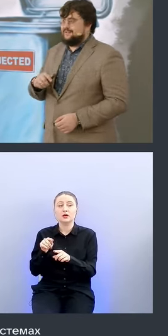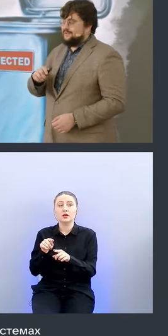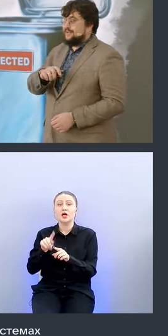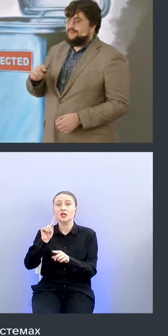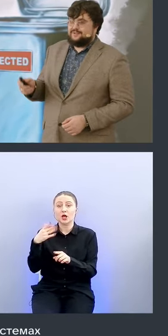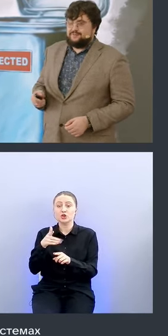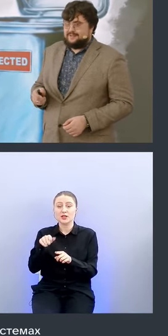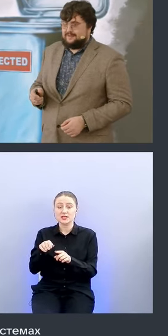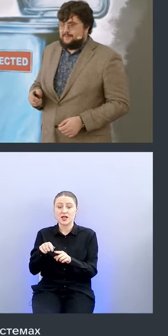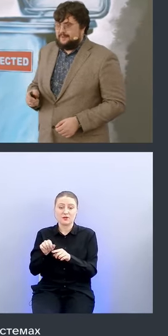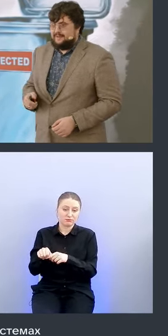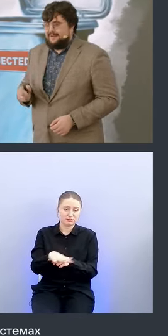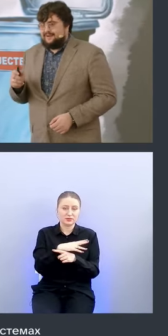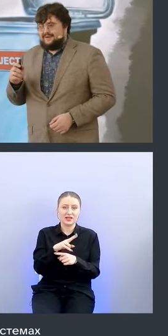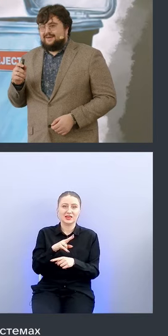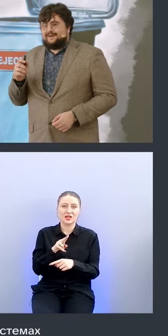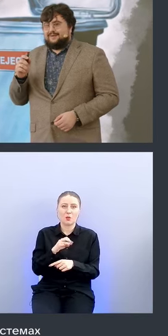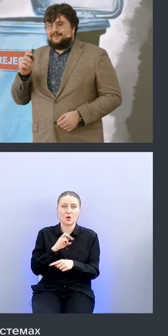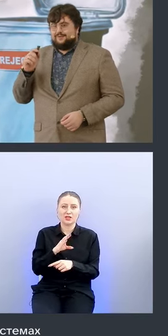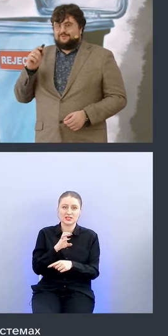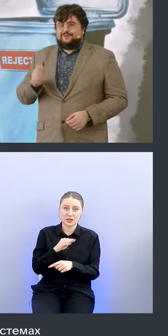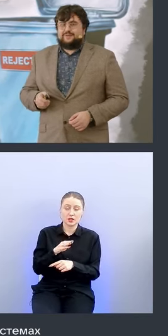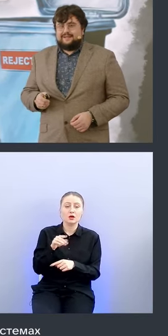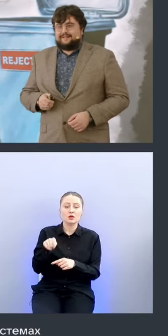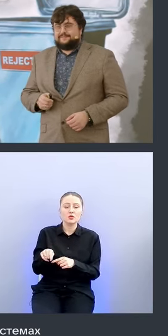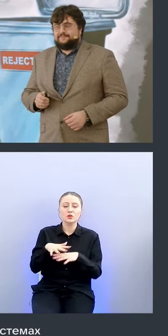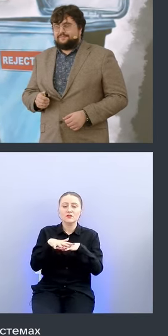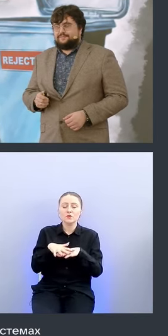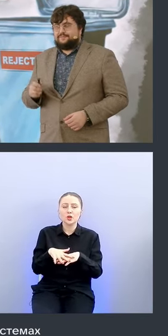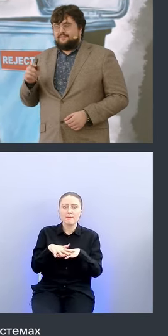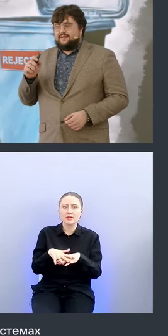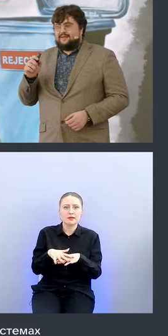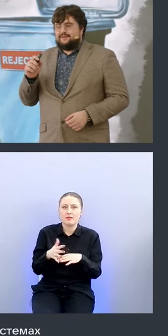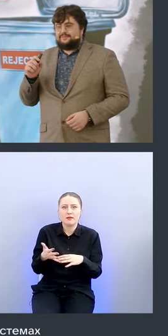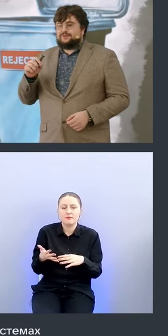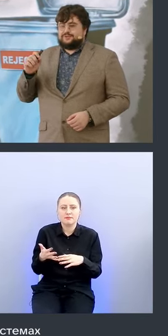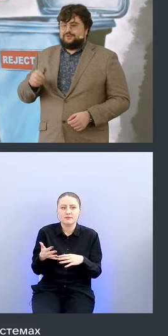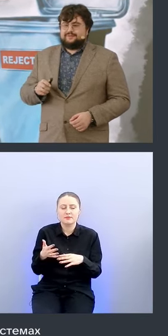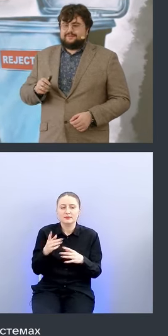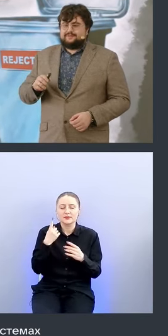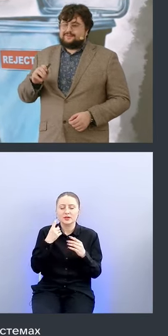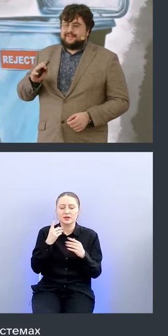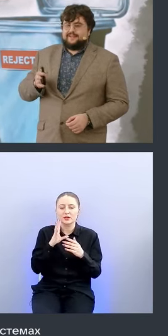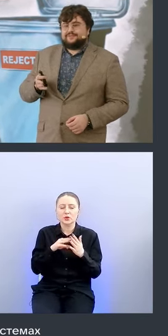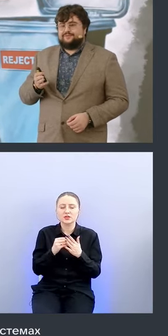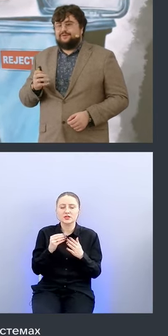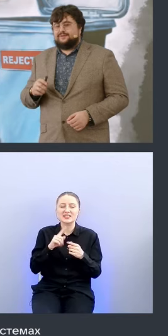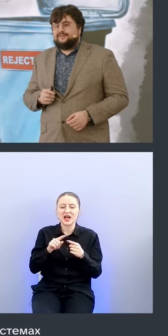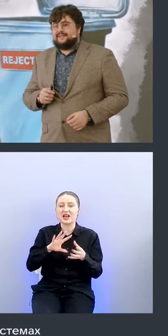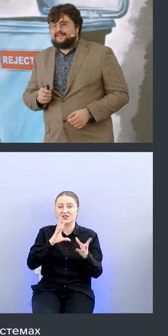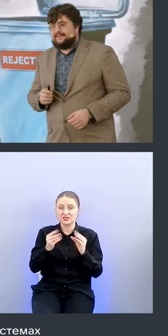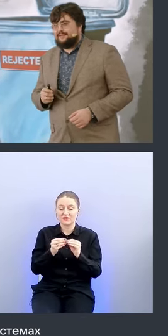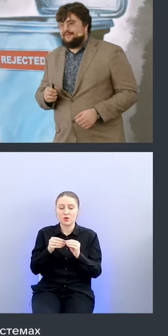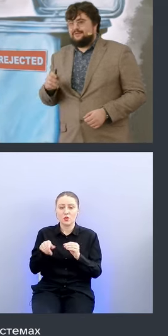даже если вы раскатываются демон сетом он фундаментально ну то есть он скорее всего